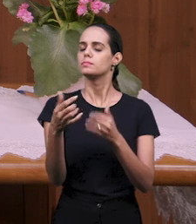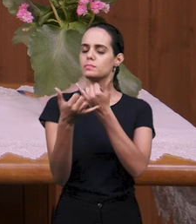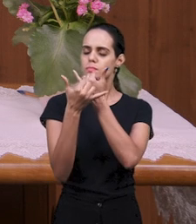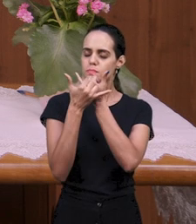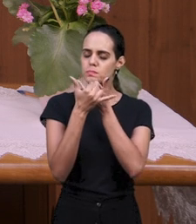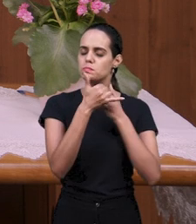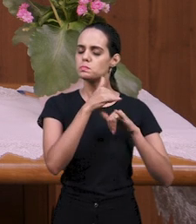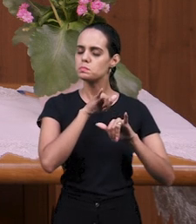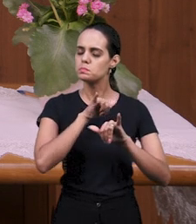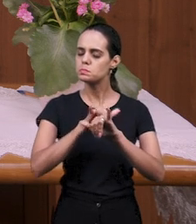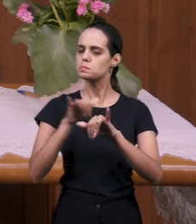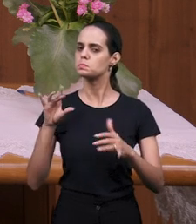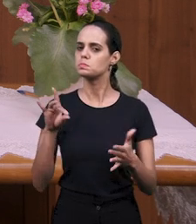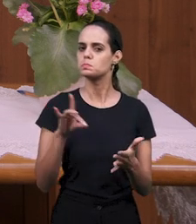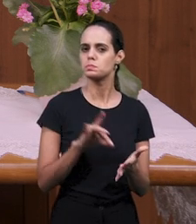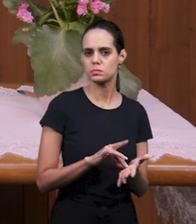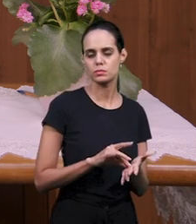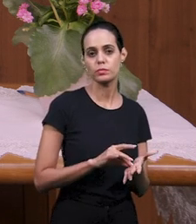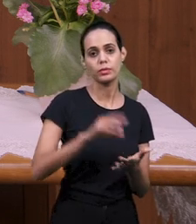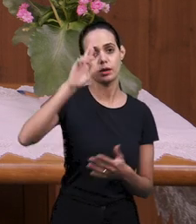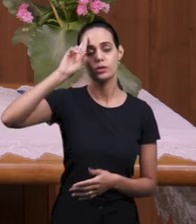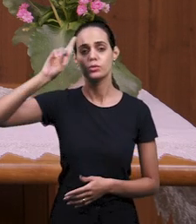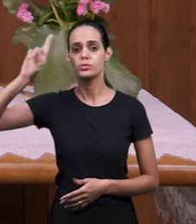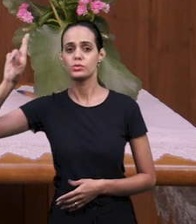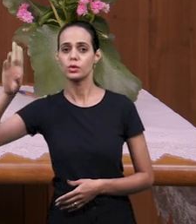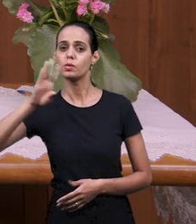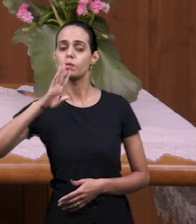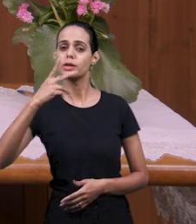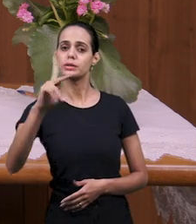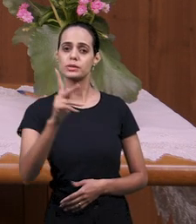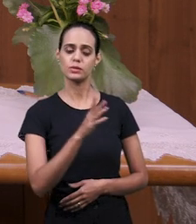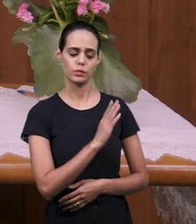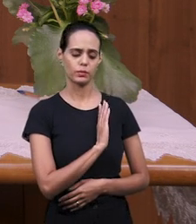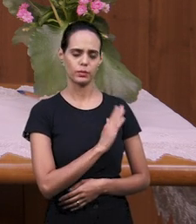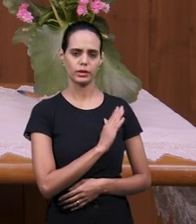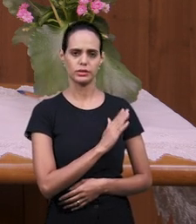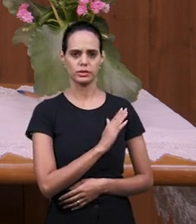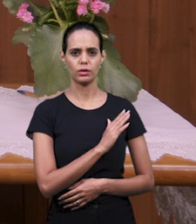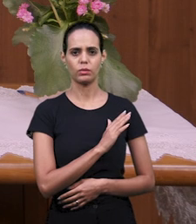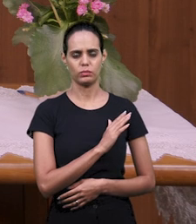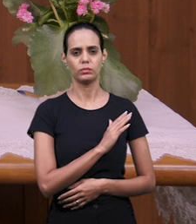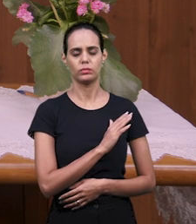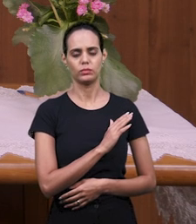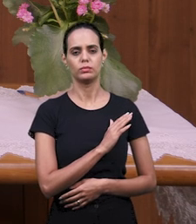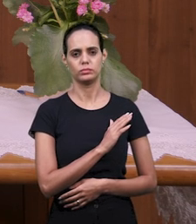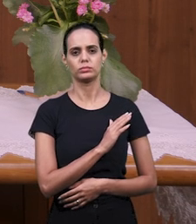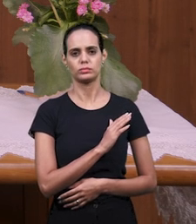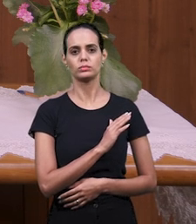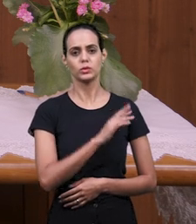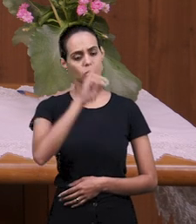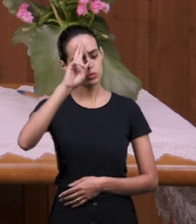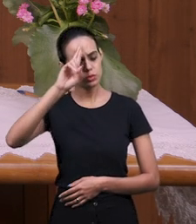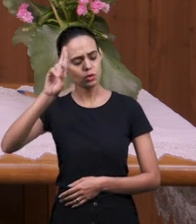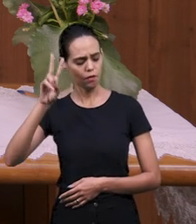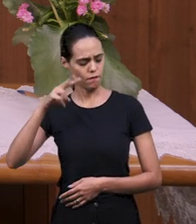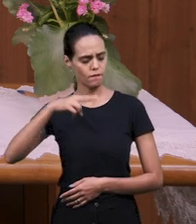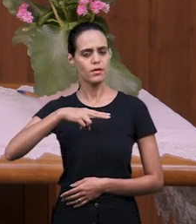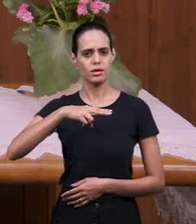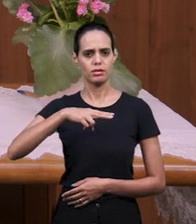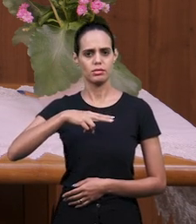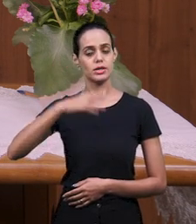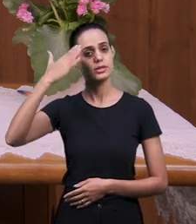знает твое сердце. Он знает, что ты на самом деле простил. И благословение уже на твоей жизни. Да будет